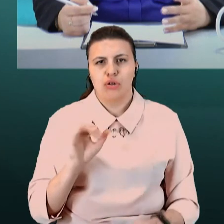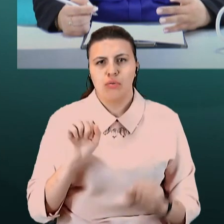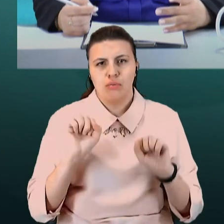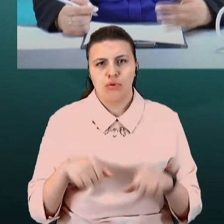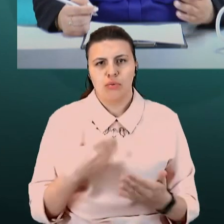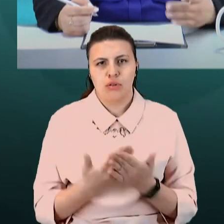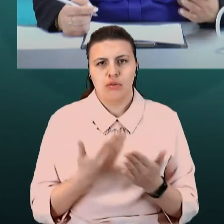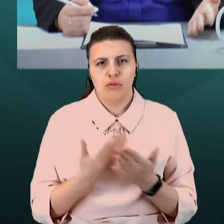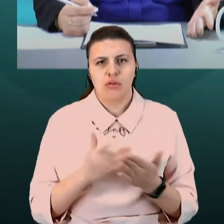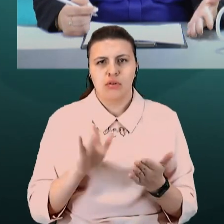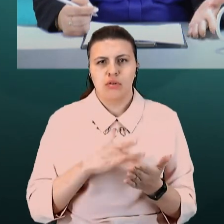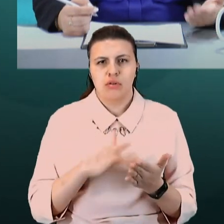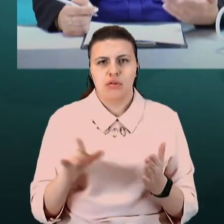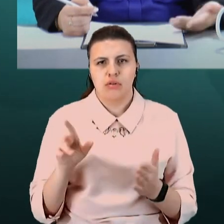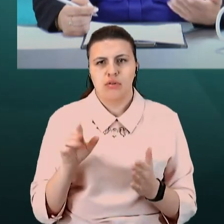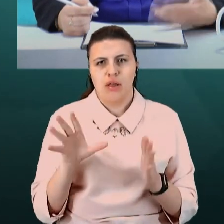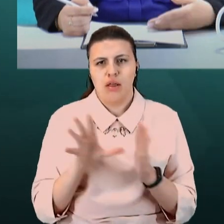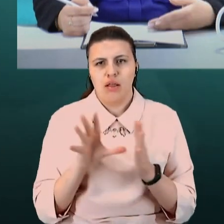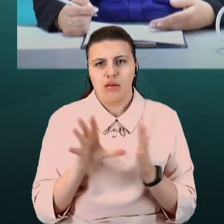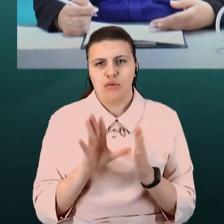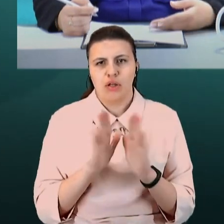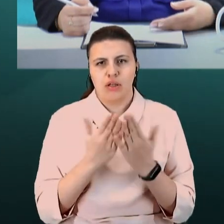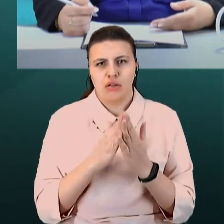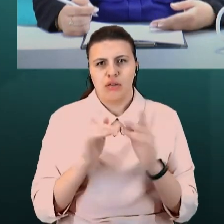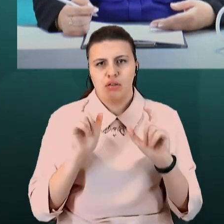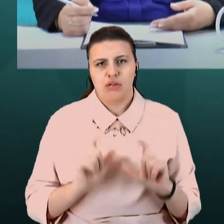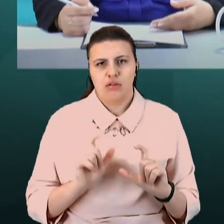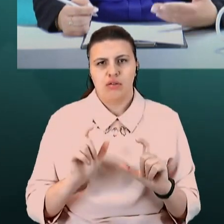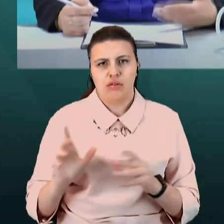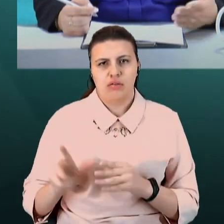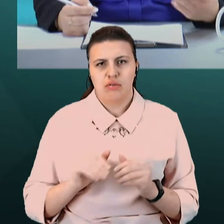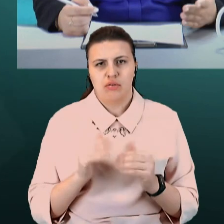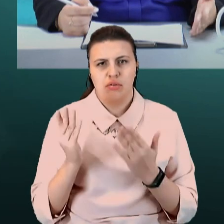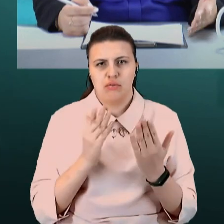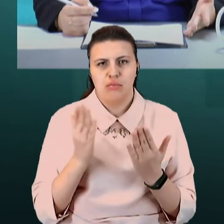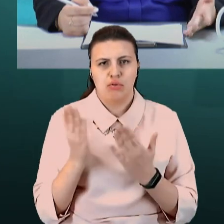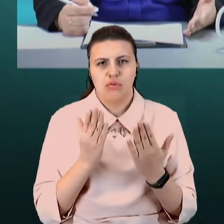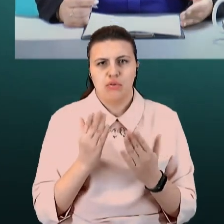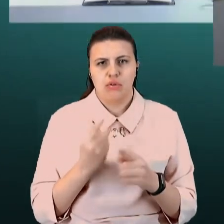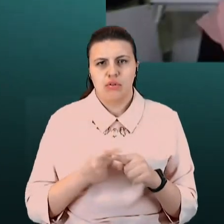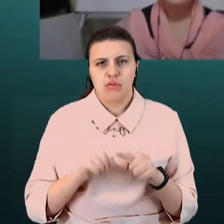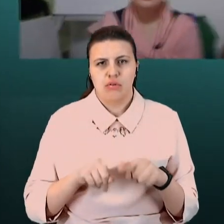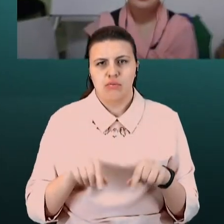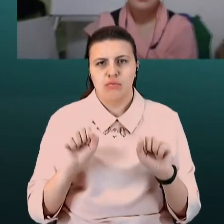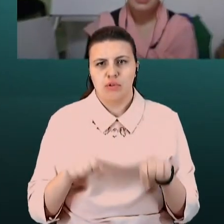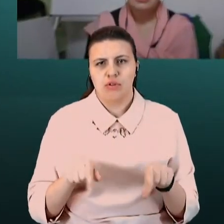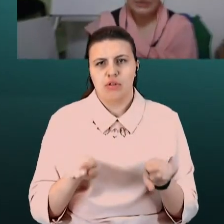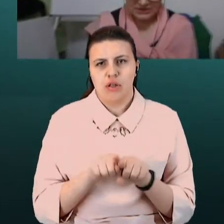чи в телефон закачати електронну книгу і сісти разом з дитиною і її прочитати? Чи може бути така альтернатива?